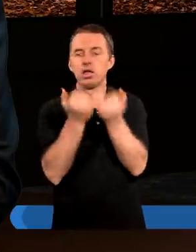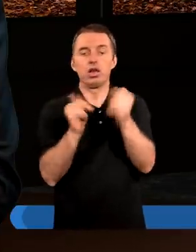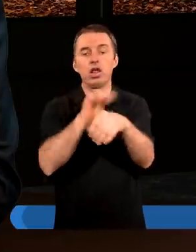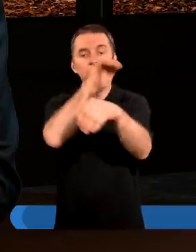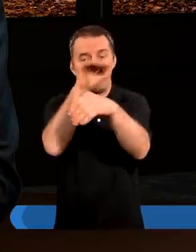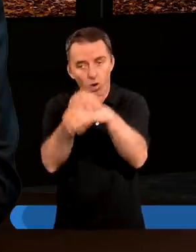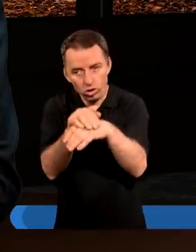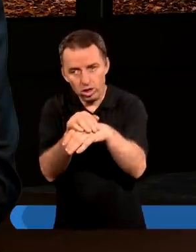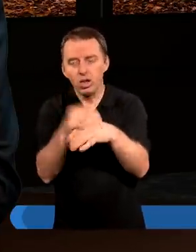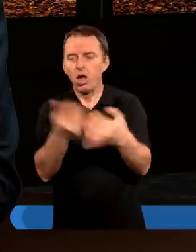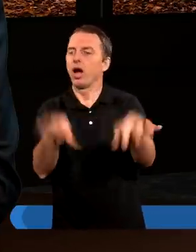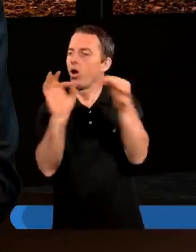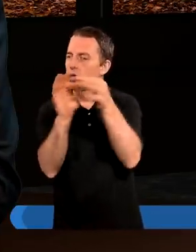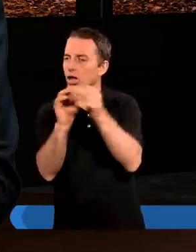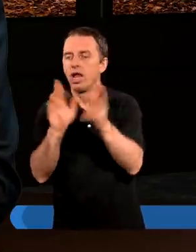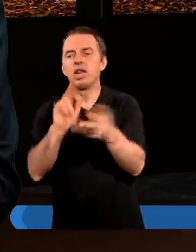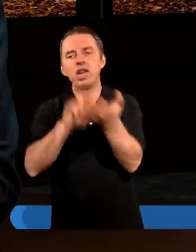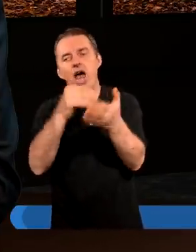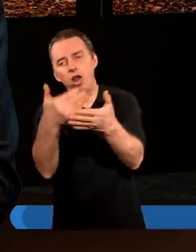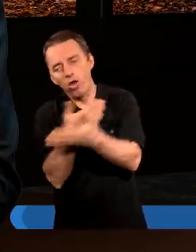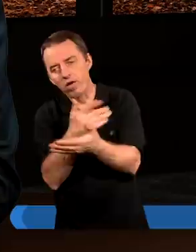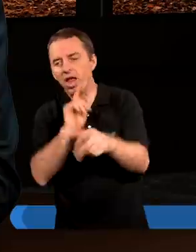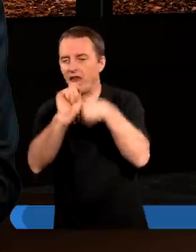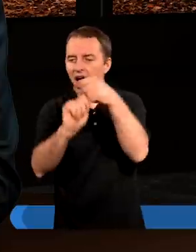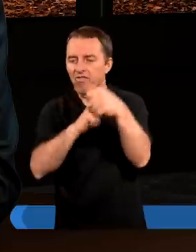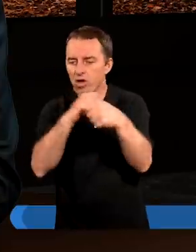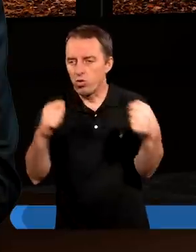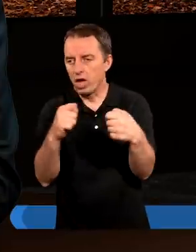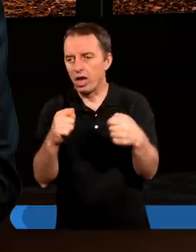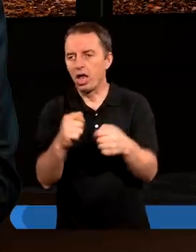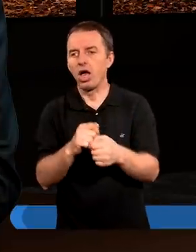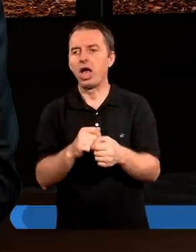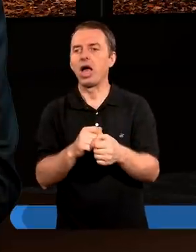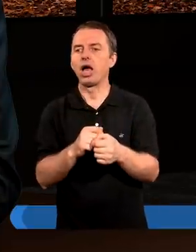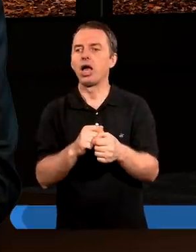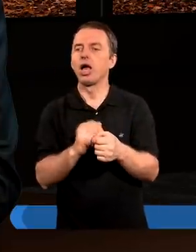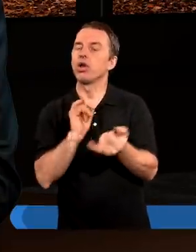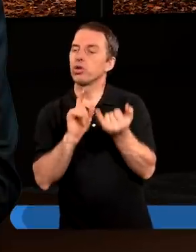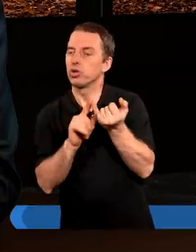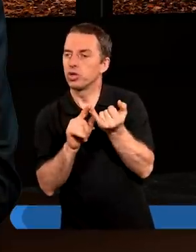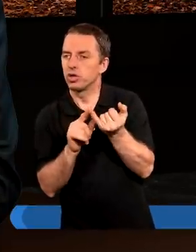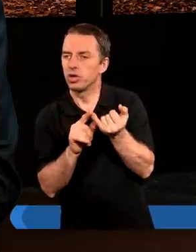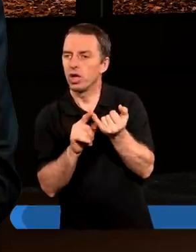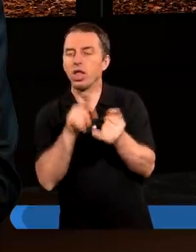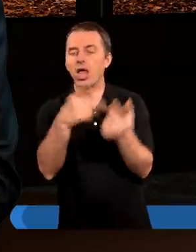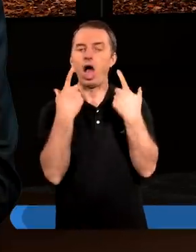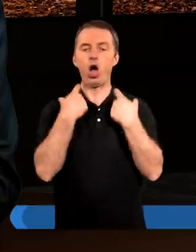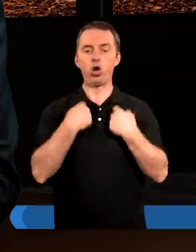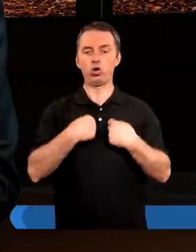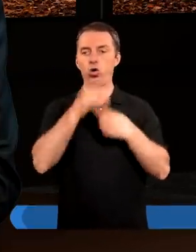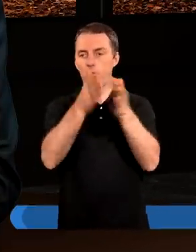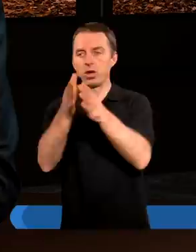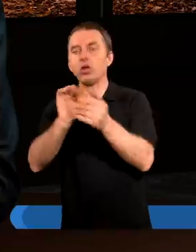pogodzony, to relacje są na nowo nawiązane. I te osoby